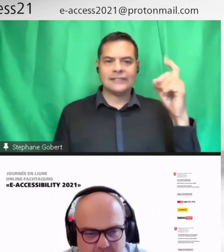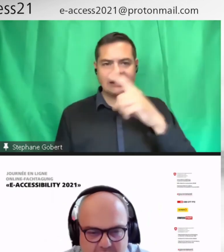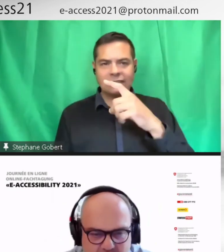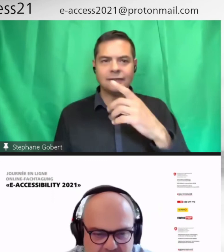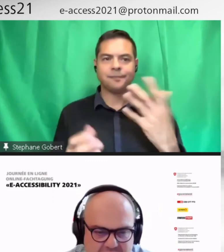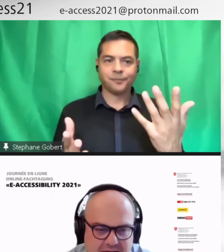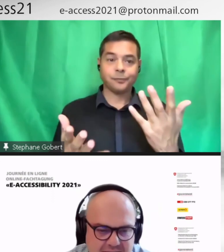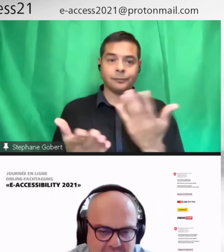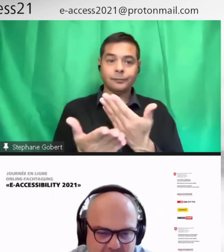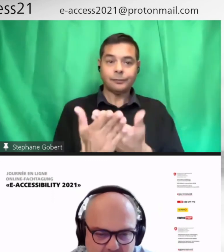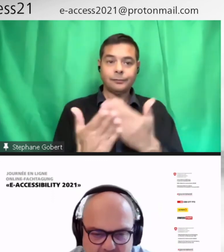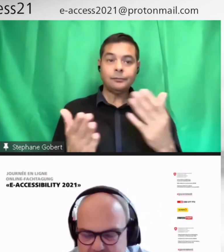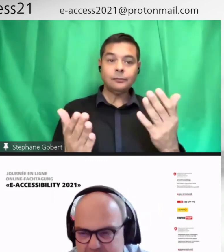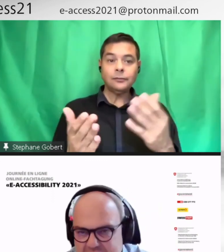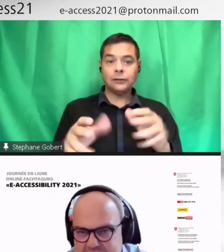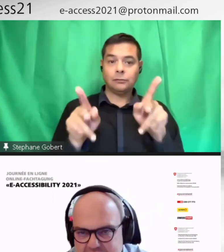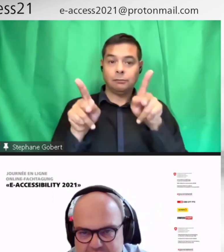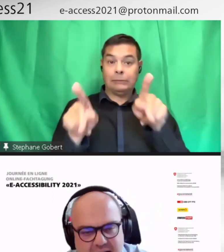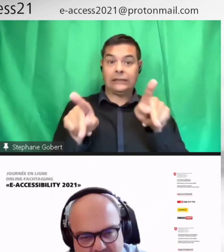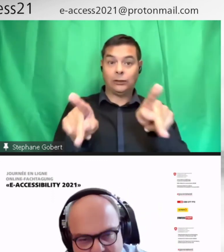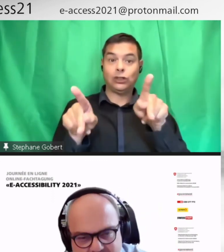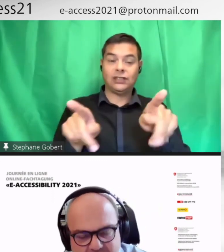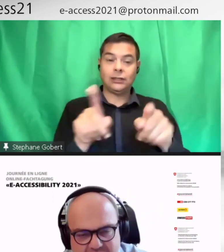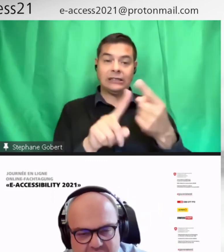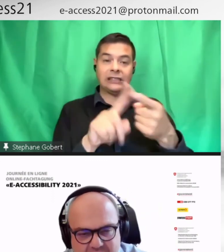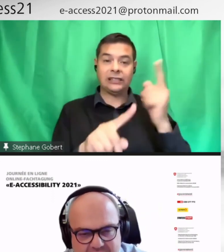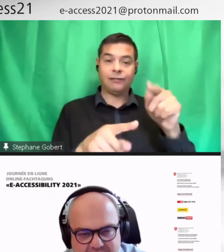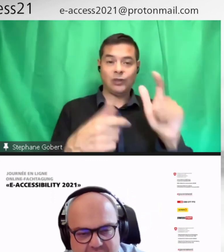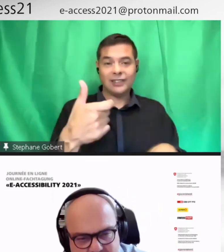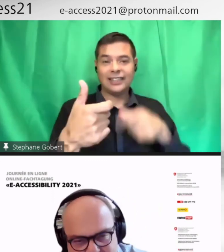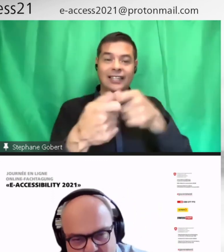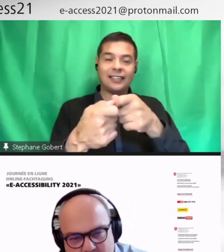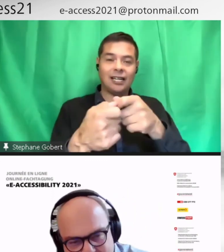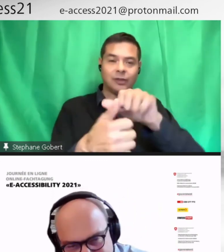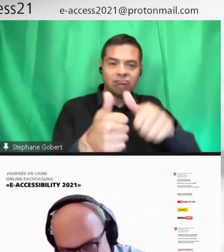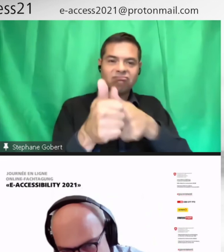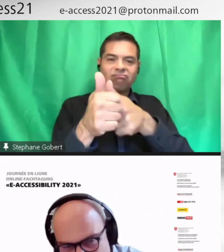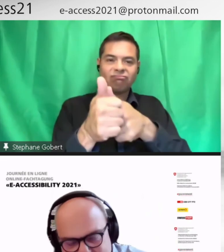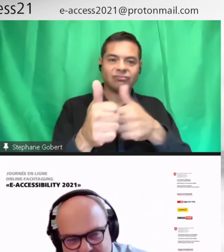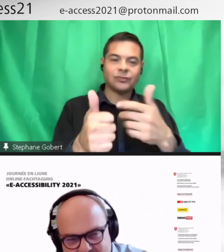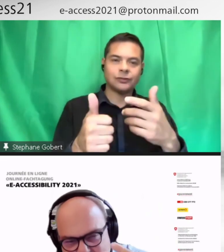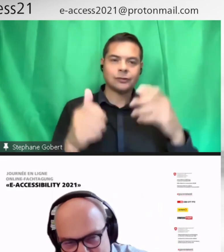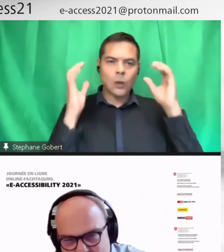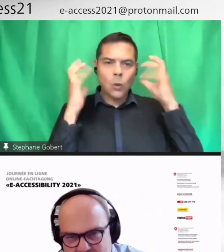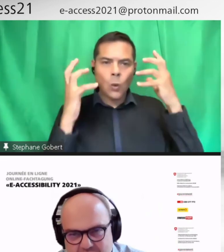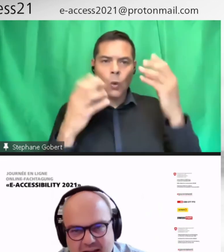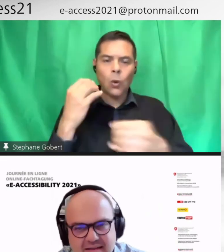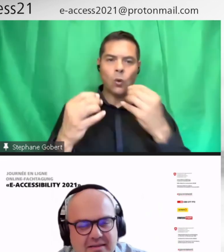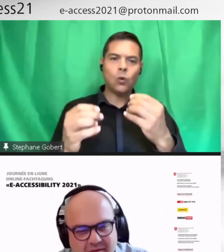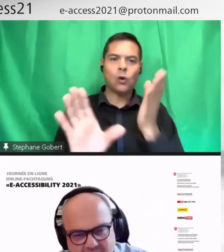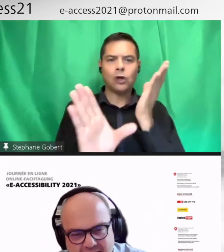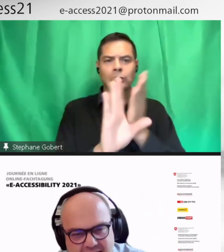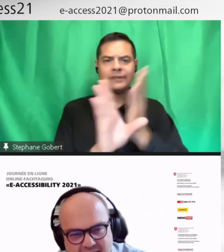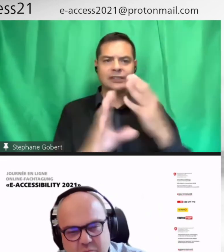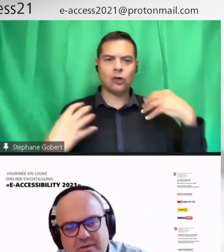pédagogie, ce serait les mesures de pédagogie spécialisées. Il un enseignant spécialisé, il peut-être un logopède, un psychomotricien, un psychologue scolaire qui travaille